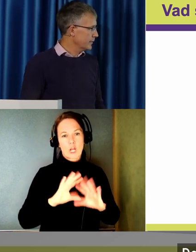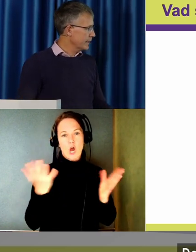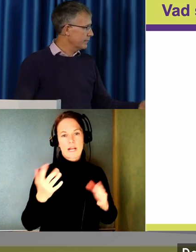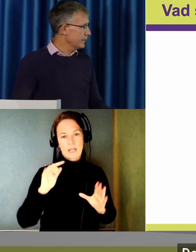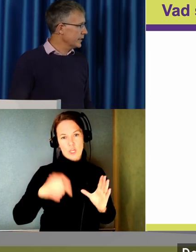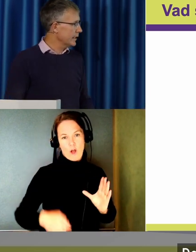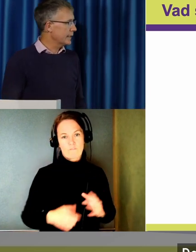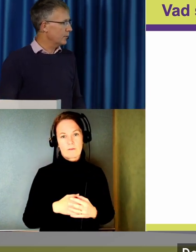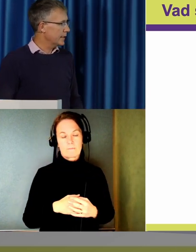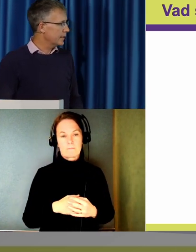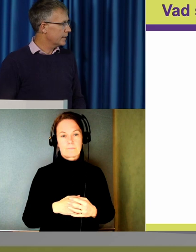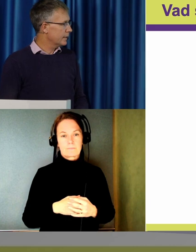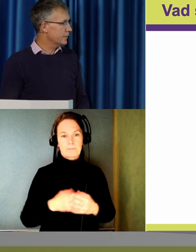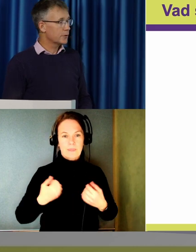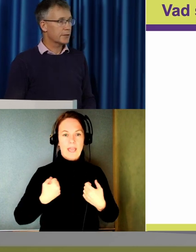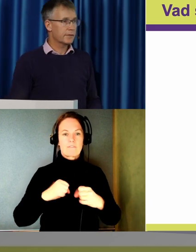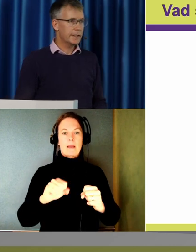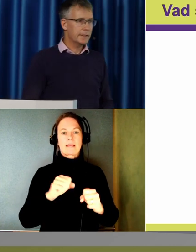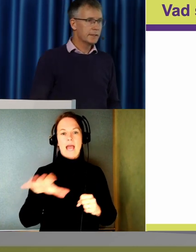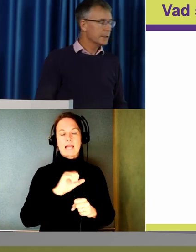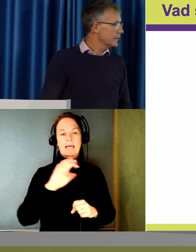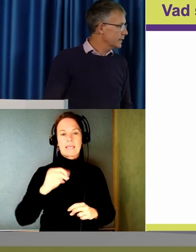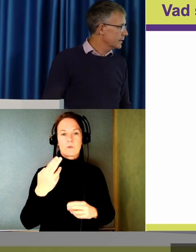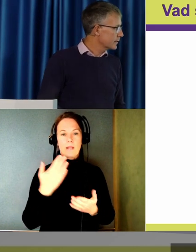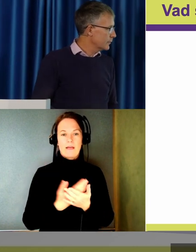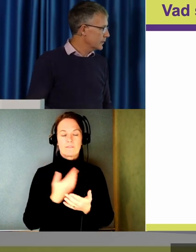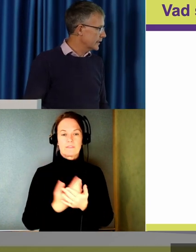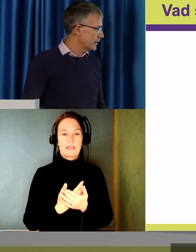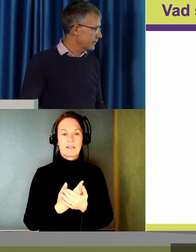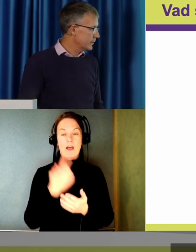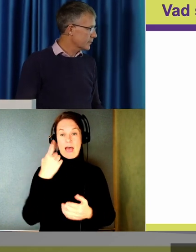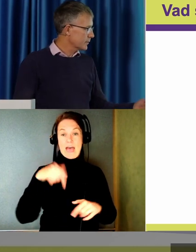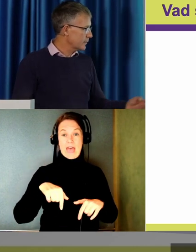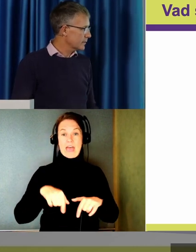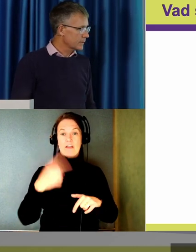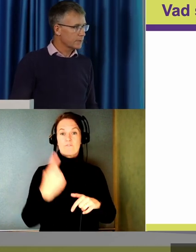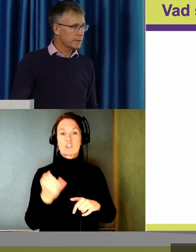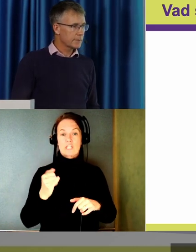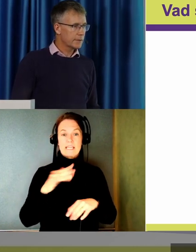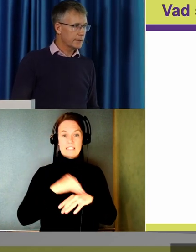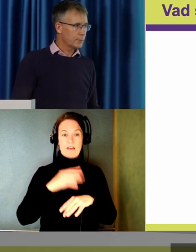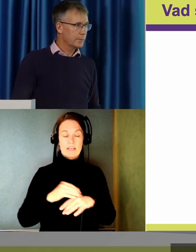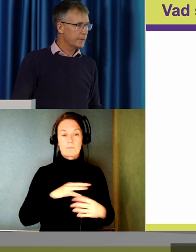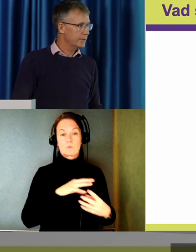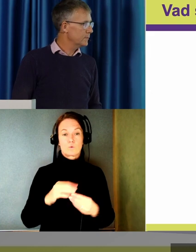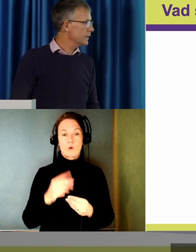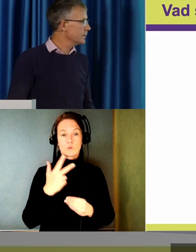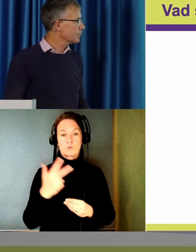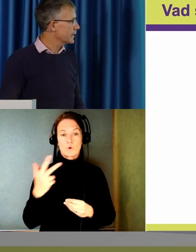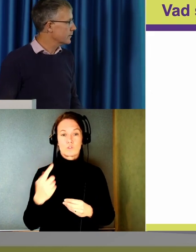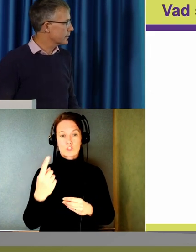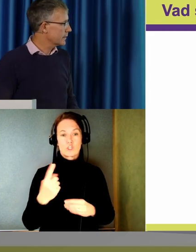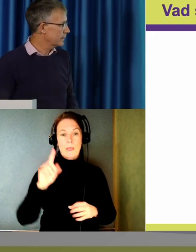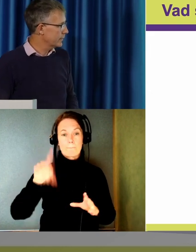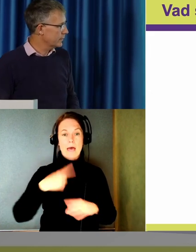Det kommer att vara evenemang i alla EU-länder. Det här är det första i Sverige. Kommer några till i Sverige och totalt 88 stycken i Europa varje år.